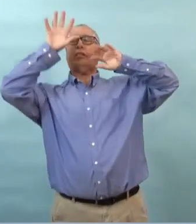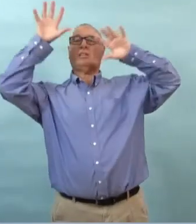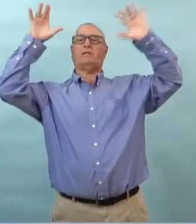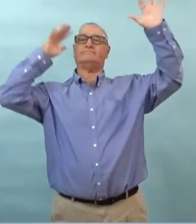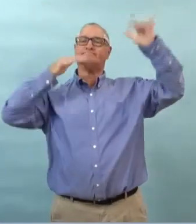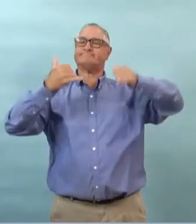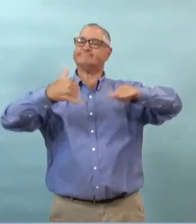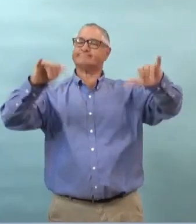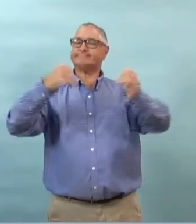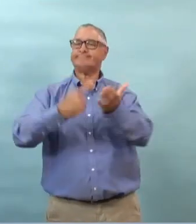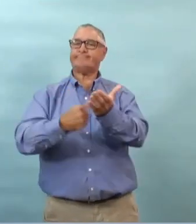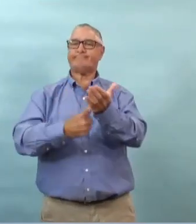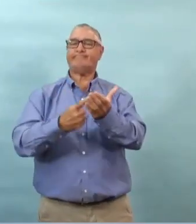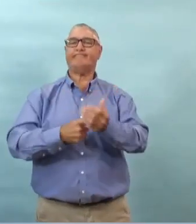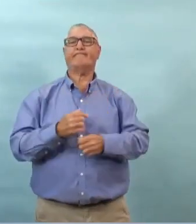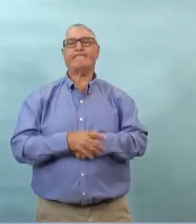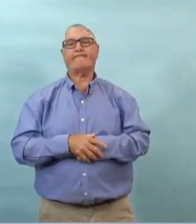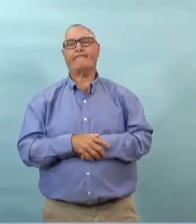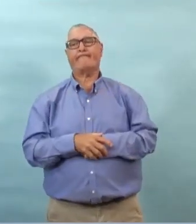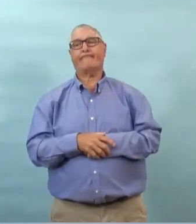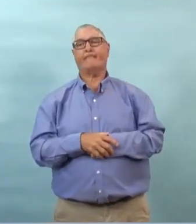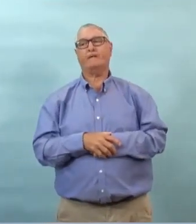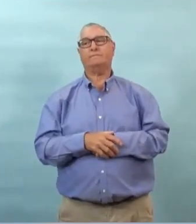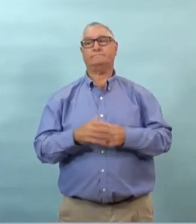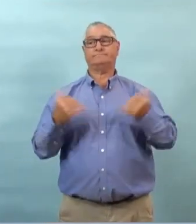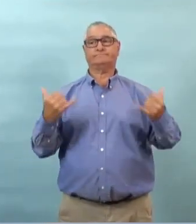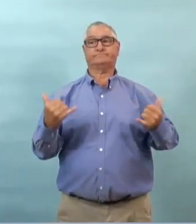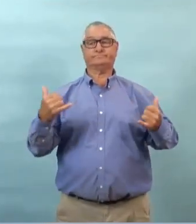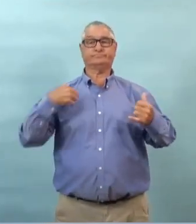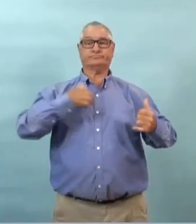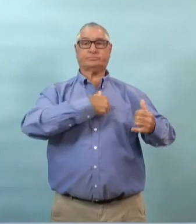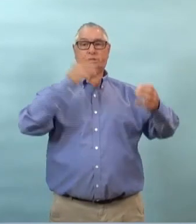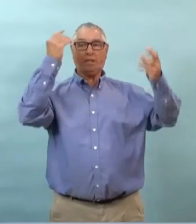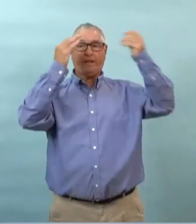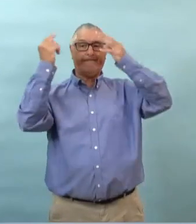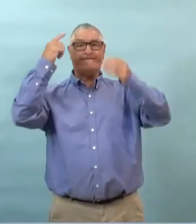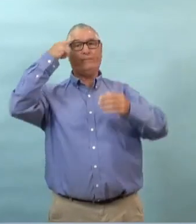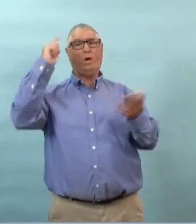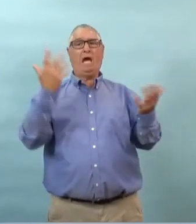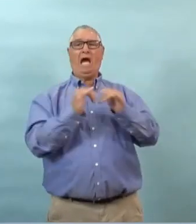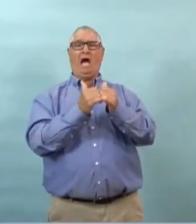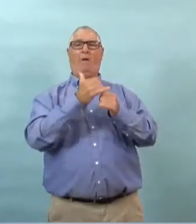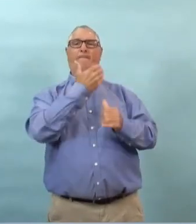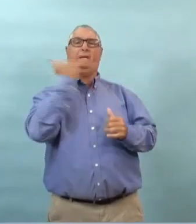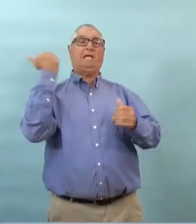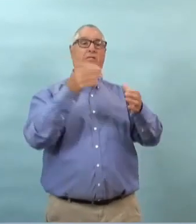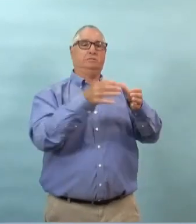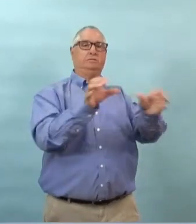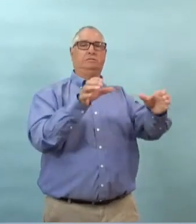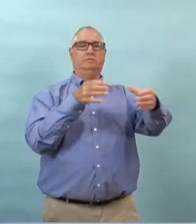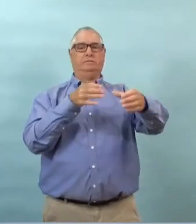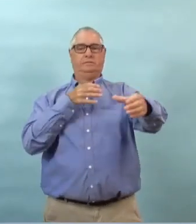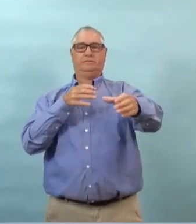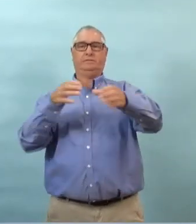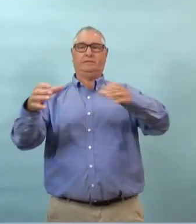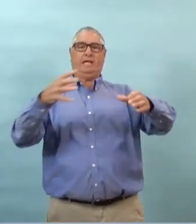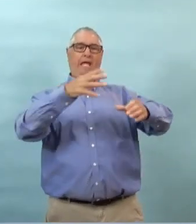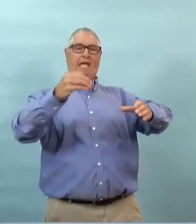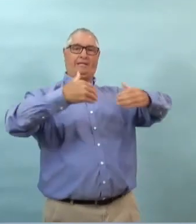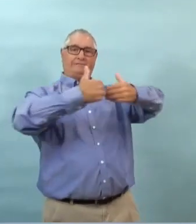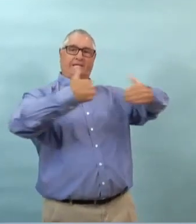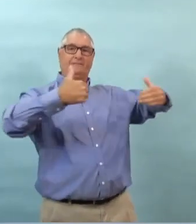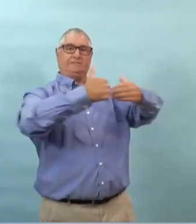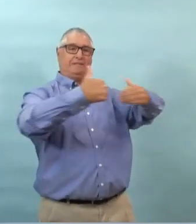nous savons qu'il y a des efforts très robustes qui sont en place pour voir de quelle manière on peut séparer les élèves